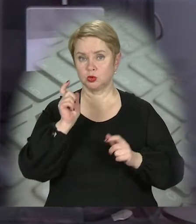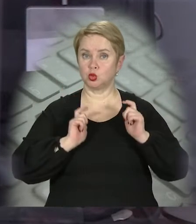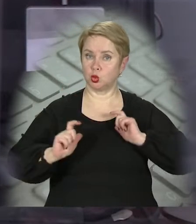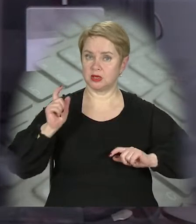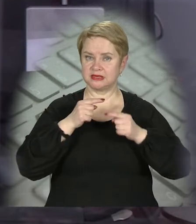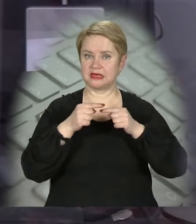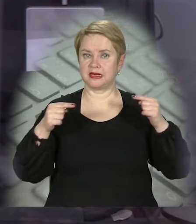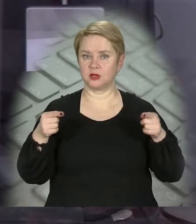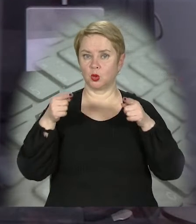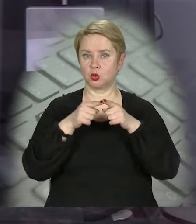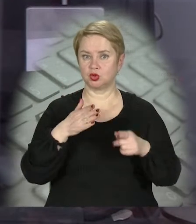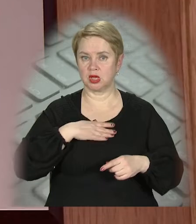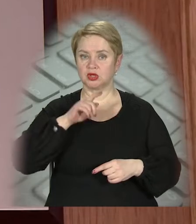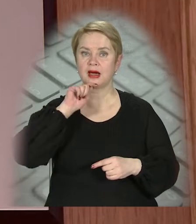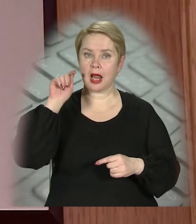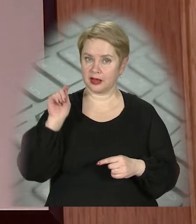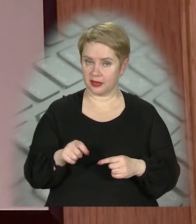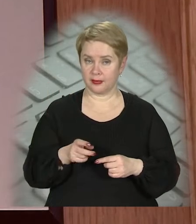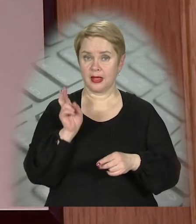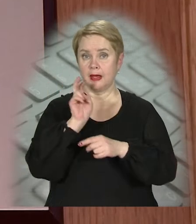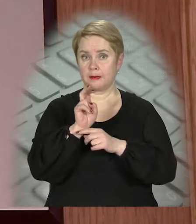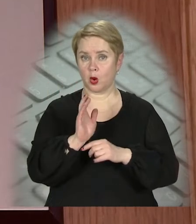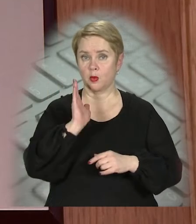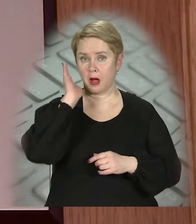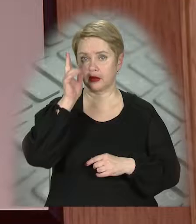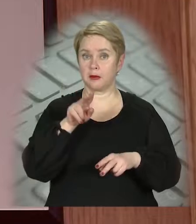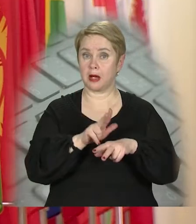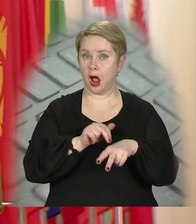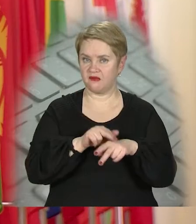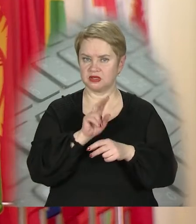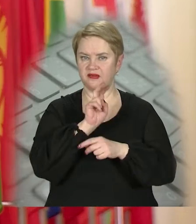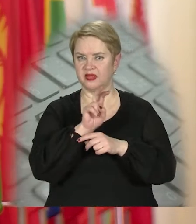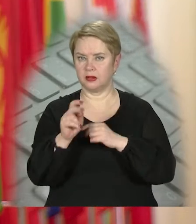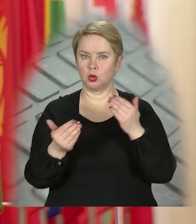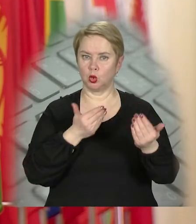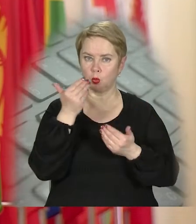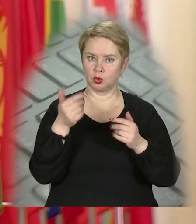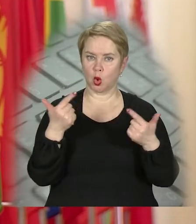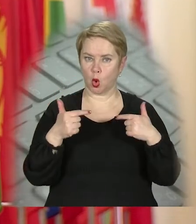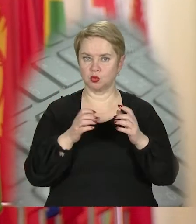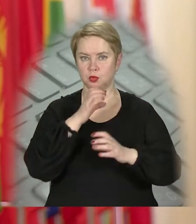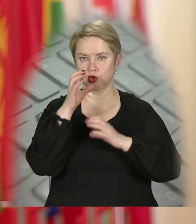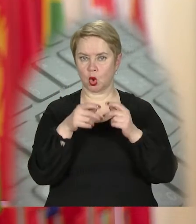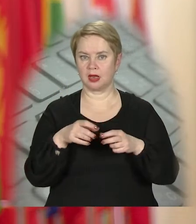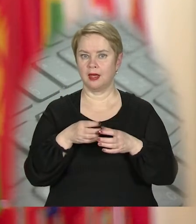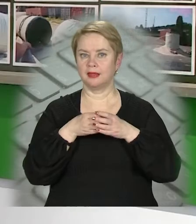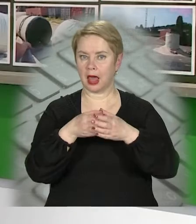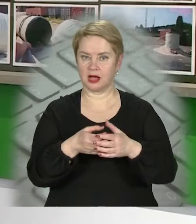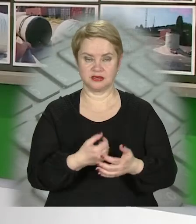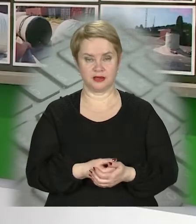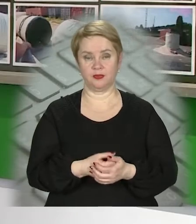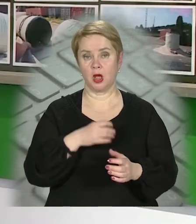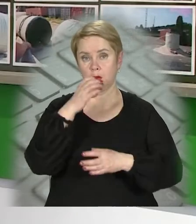студентів з різних куточків нашої країни. Приходять майбутні правоохоронці, відвідують музей і гості міжнародних делегацій.